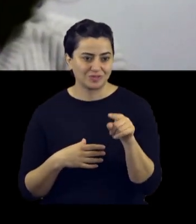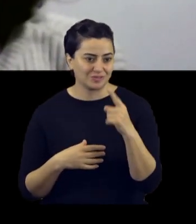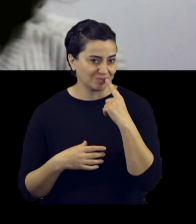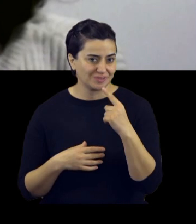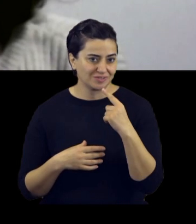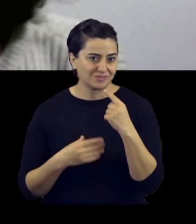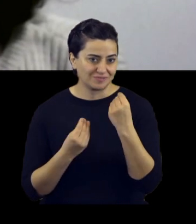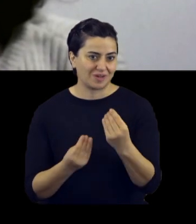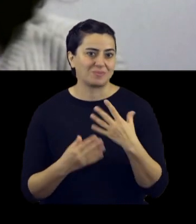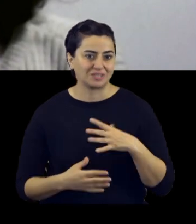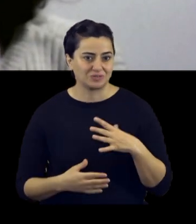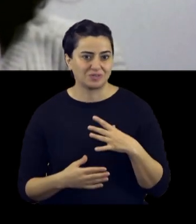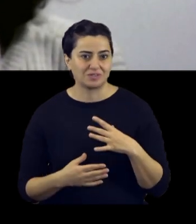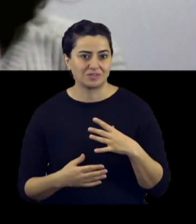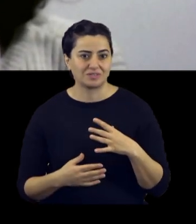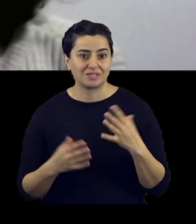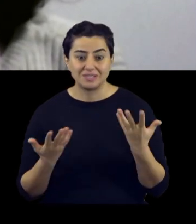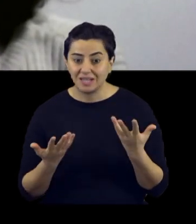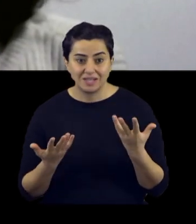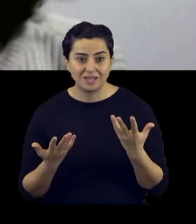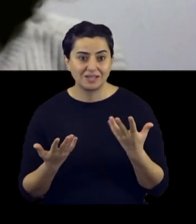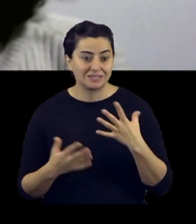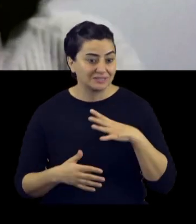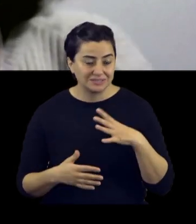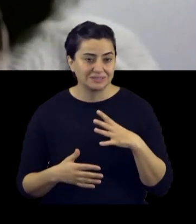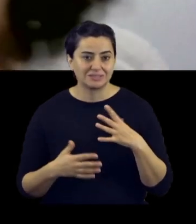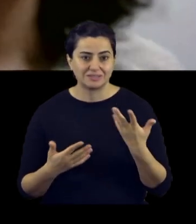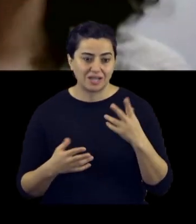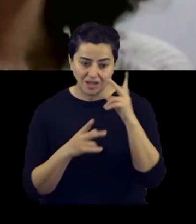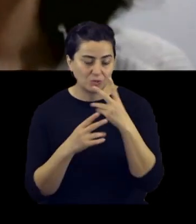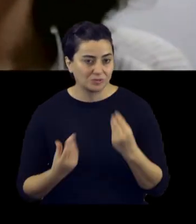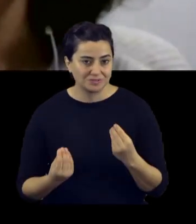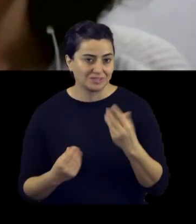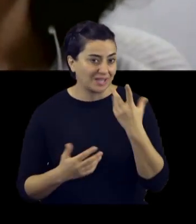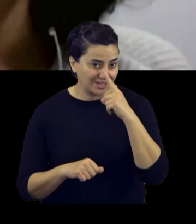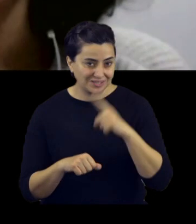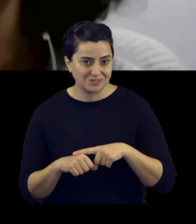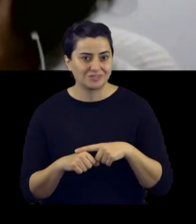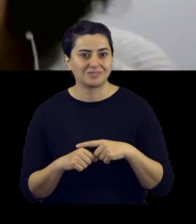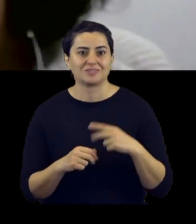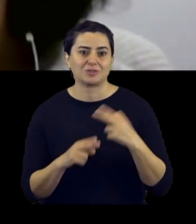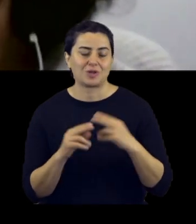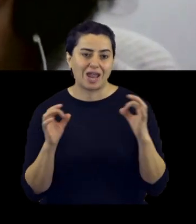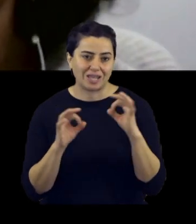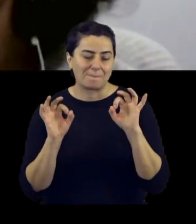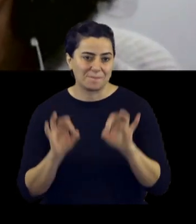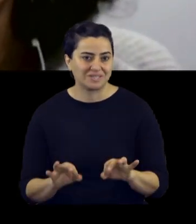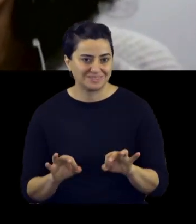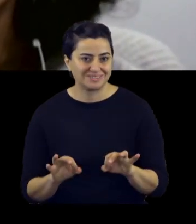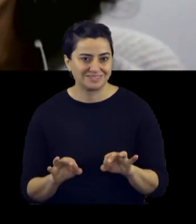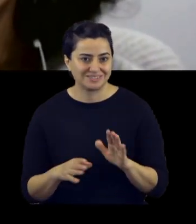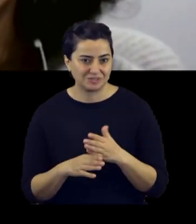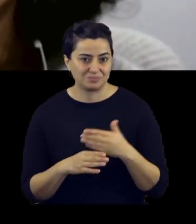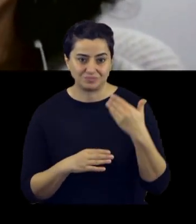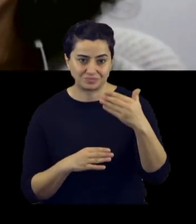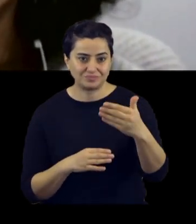tavsiyeyi haddime olmayarak vermeye çalışıyorum. Yani ne arzuluyorsanız, ne ümit ediyorsunuz, neye inanıyorsanız mümkün olduğunca çabuk başlayın.